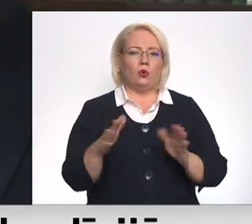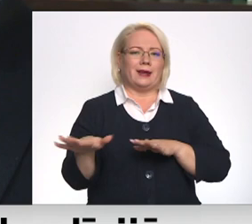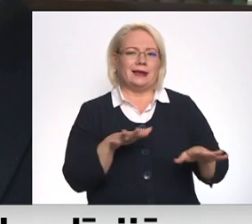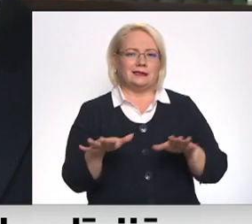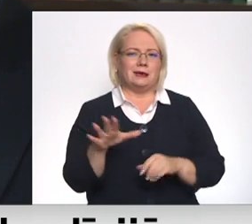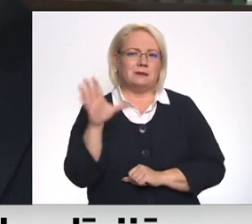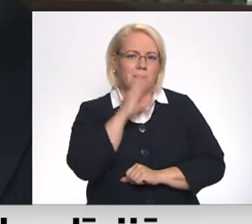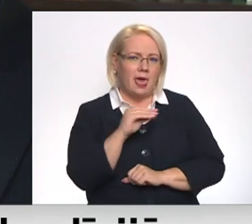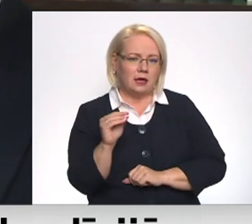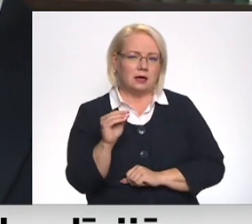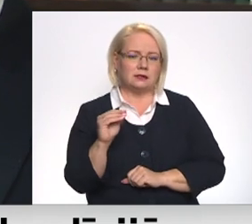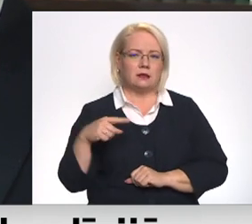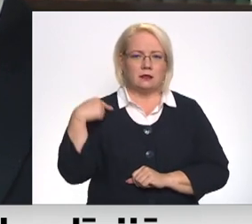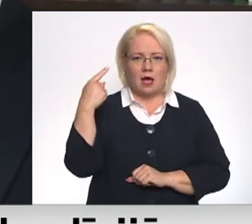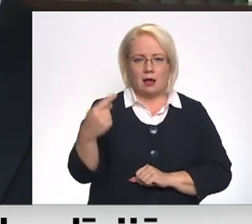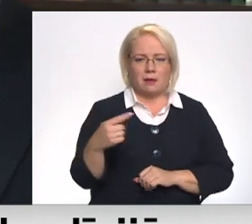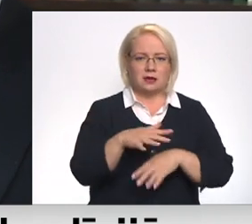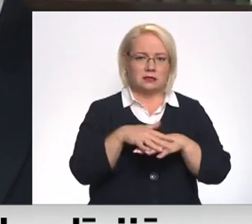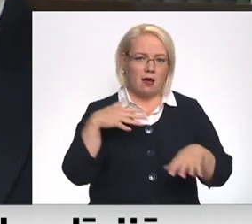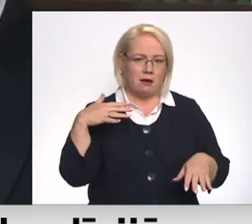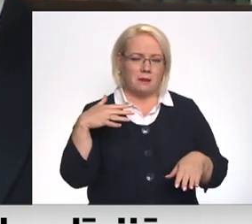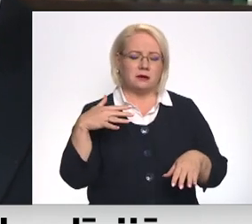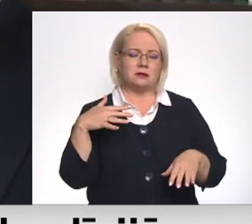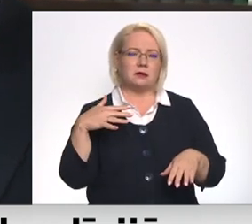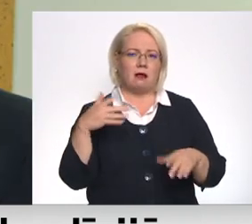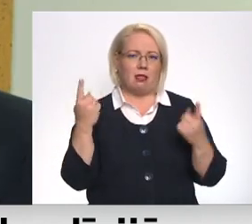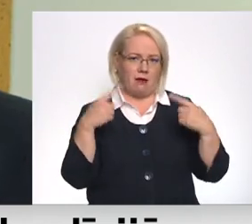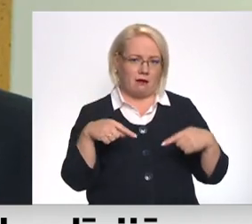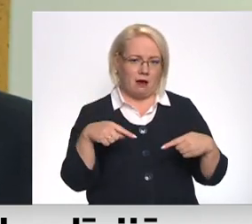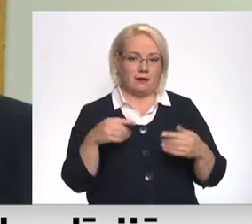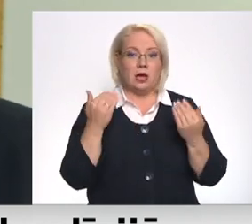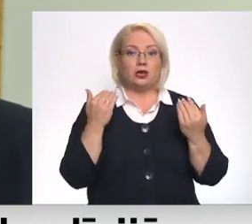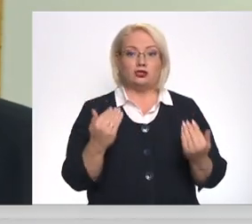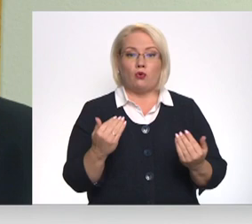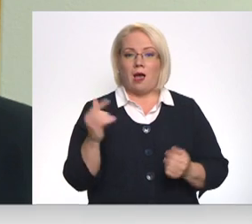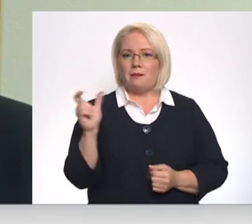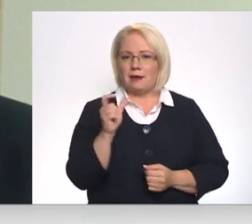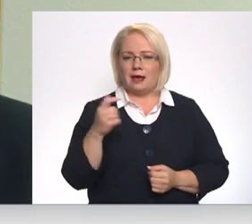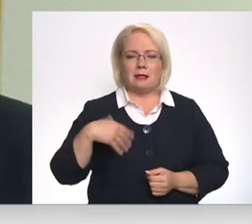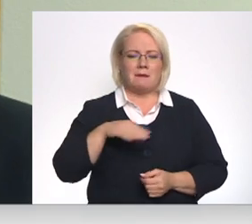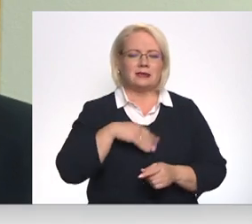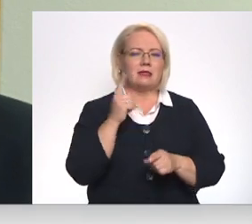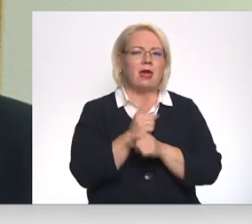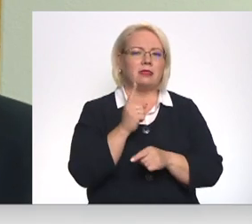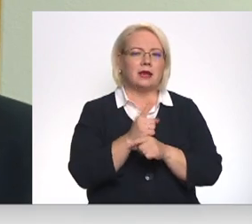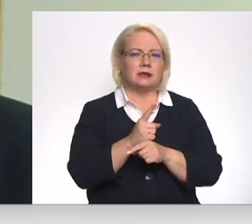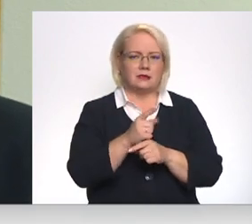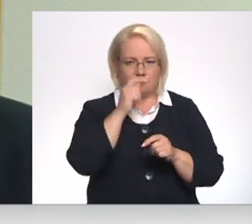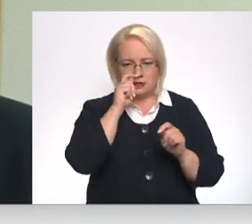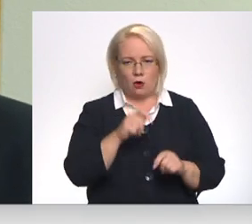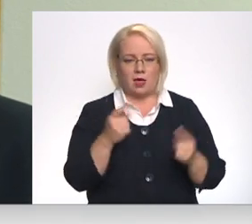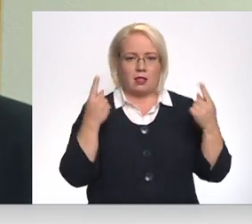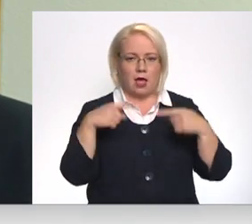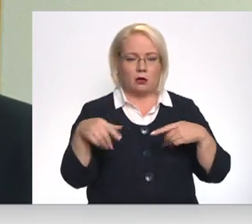spējīgs nākamās saimas laikā. Šobrīd mēs nedrīkstam zaudēt laiku. Sabiedrība